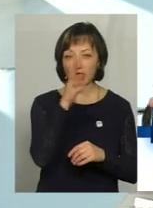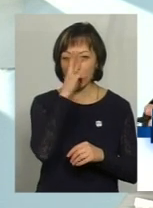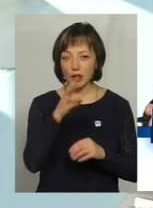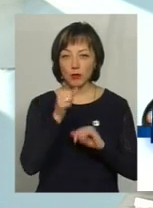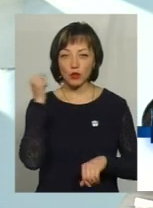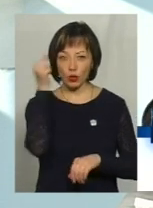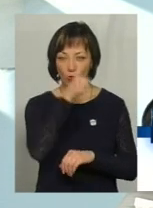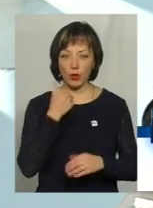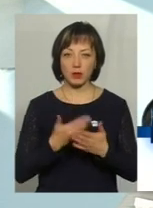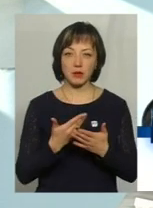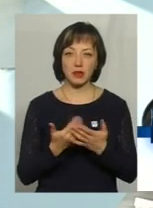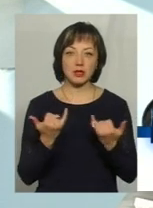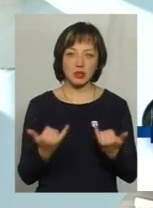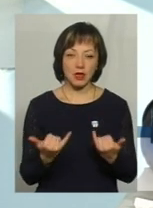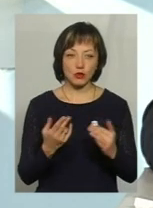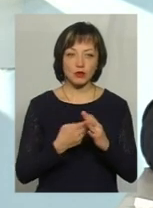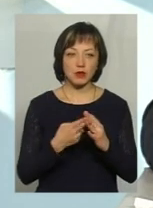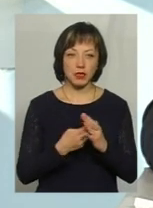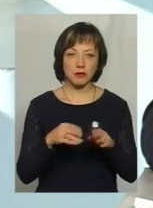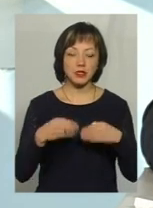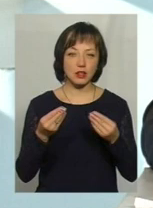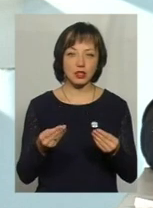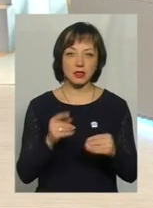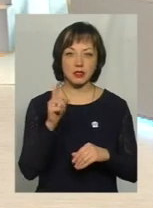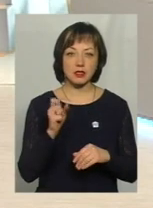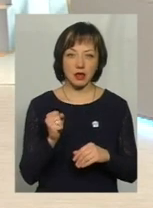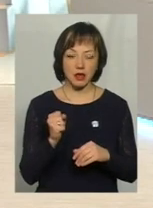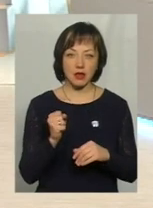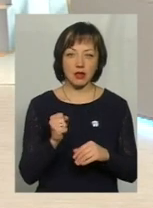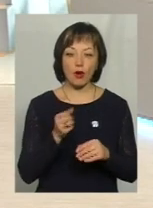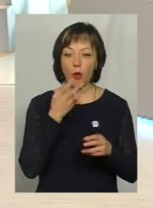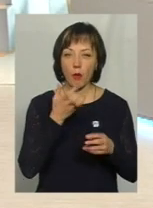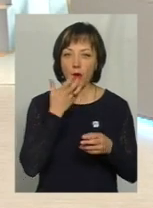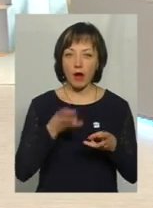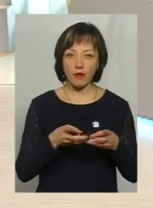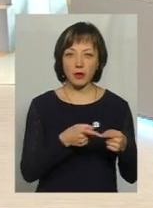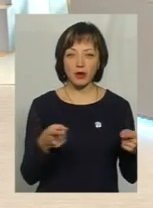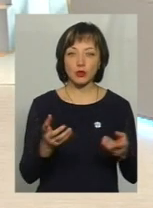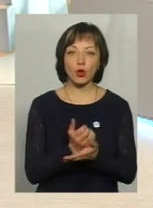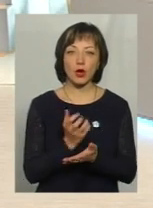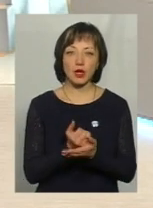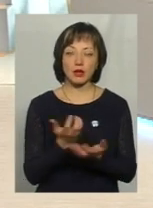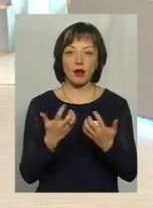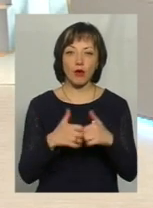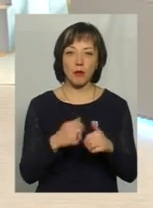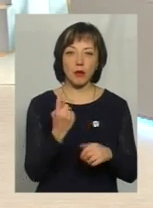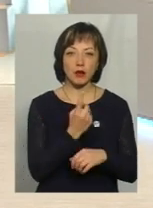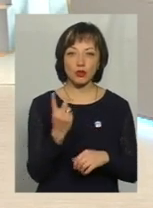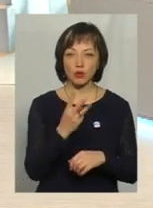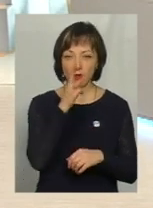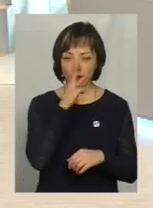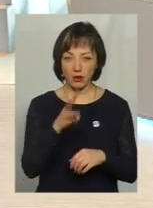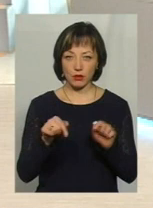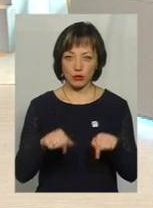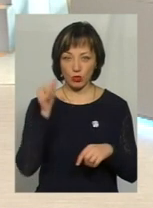зараз субсидія призначалася на опалювальний період, то дохід брався за перший-другий квартал цього